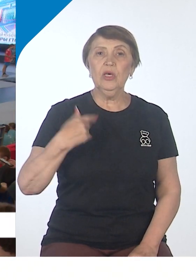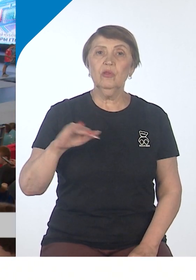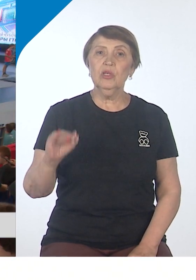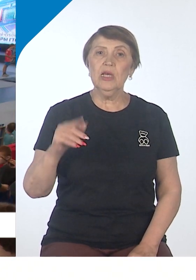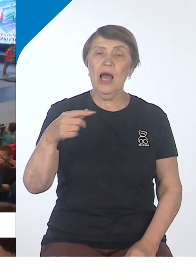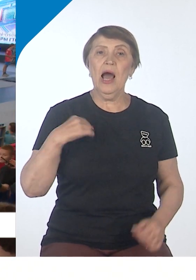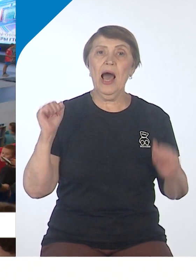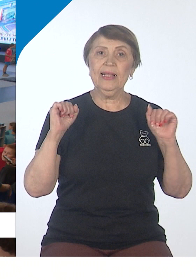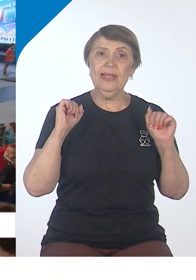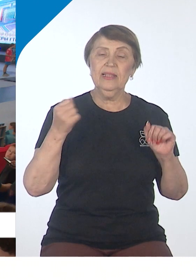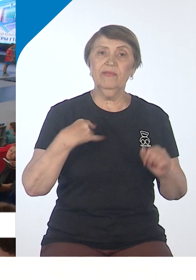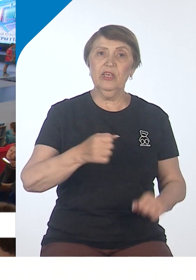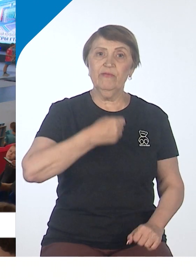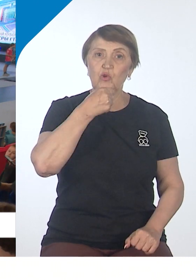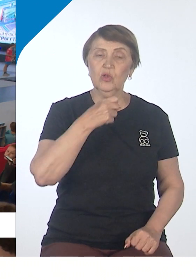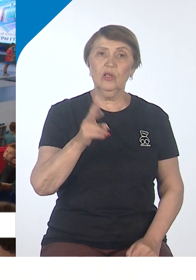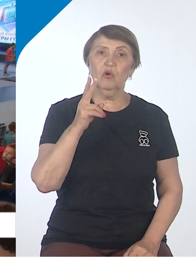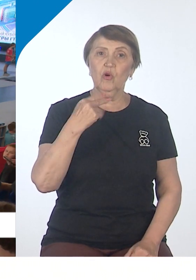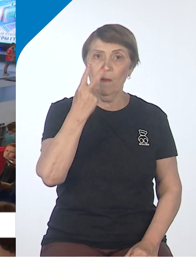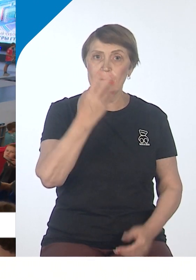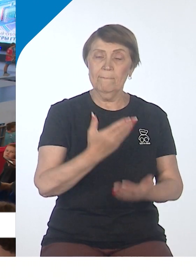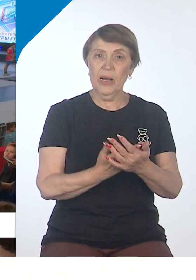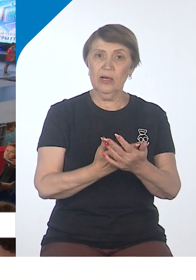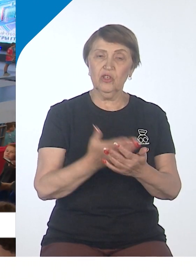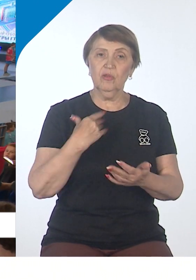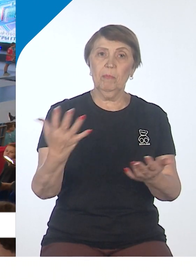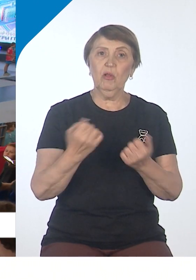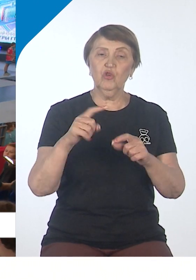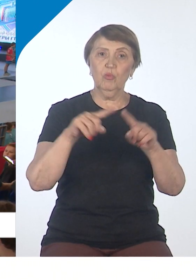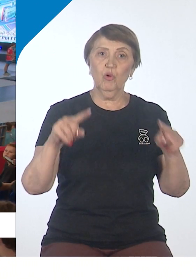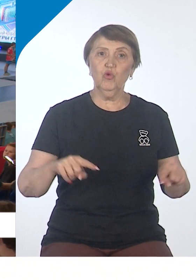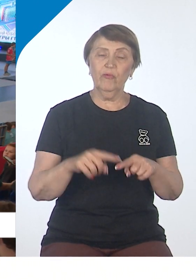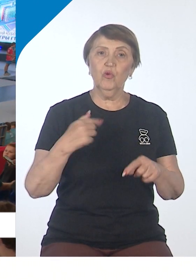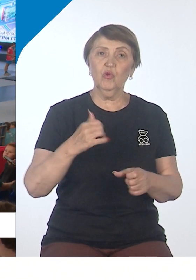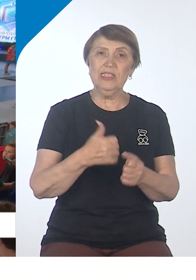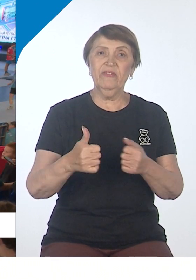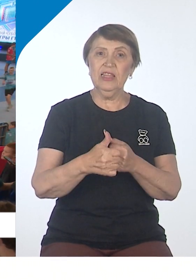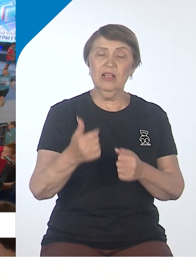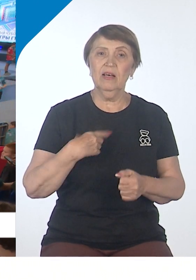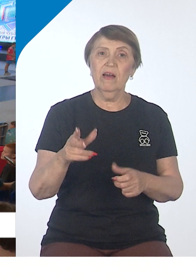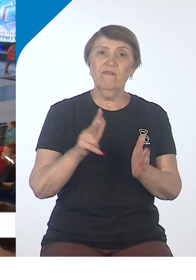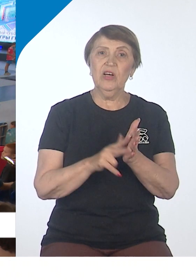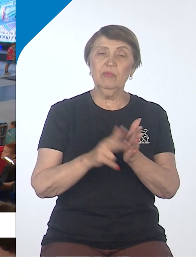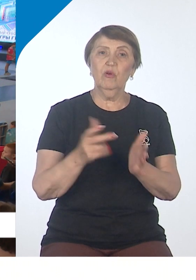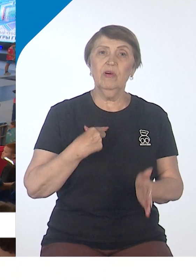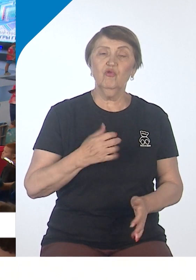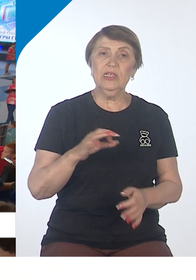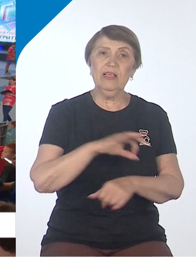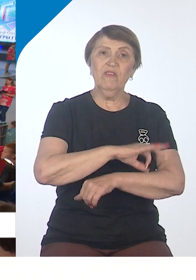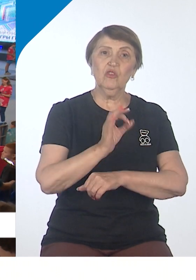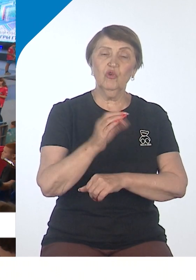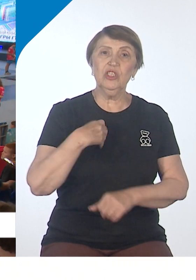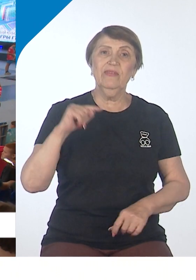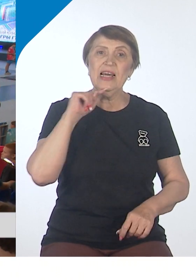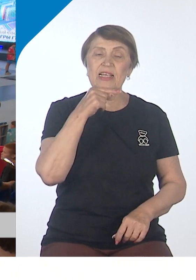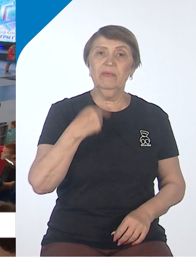спортсменов, кто покажет себя здесь лучше всех, получат путевку в финал главных соревнований 8-го Восточного экономического форума. Он стартует